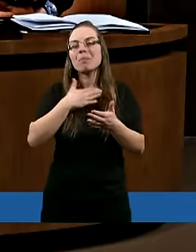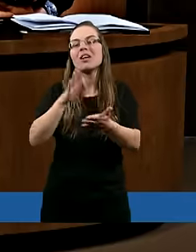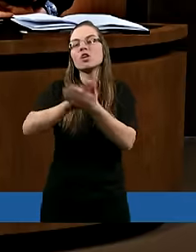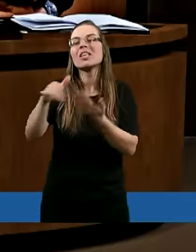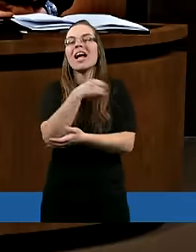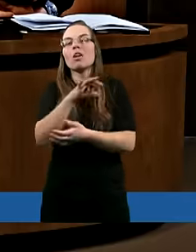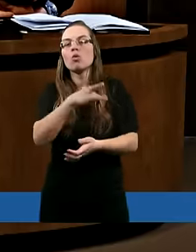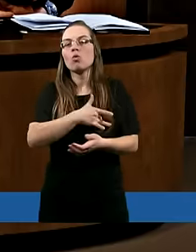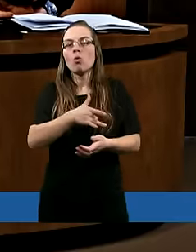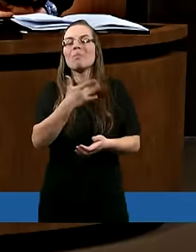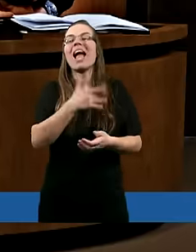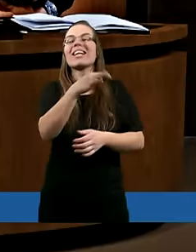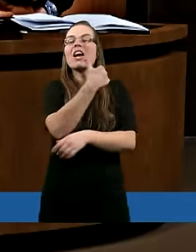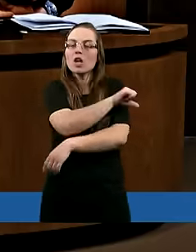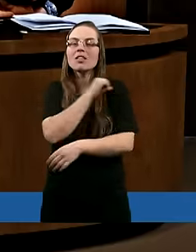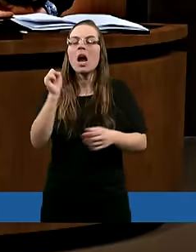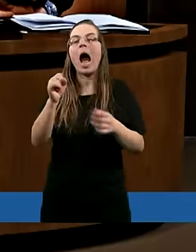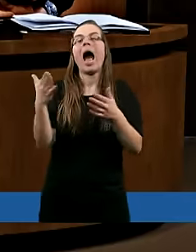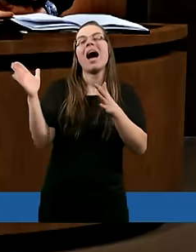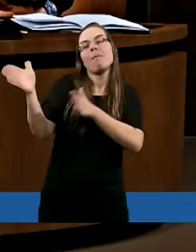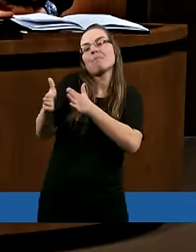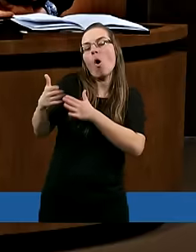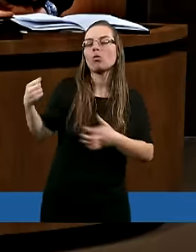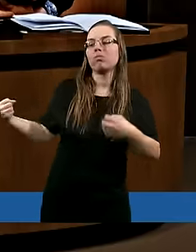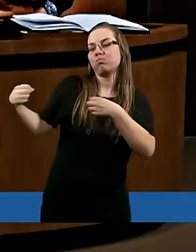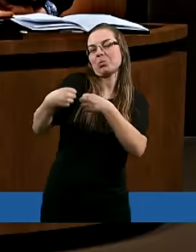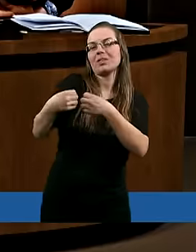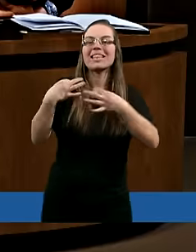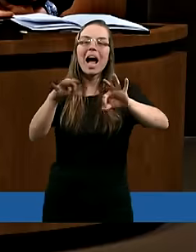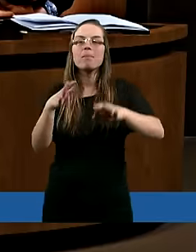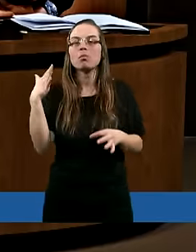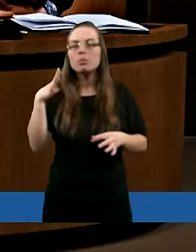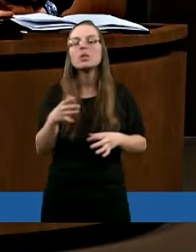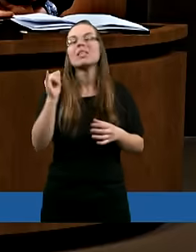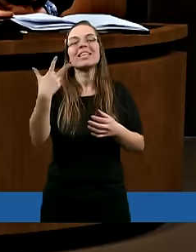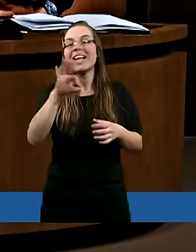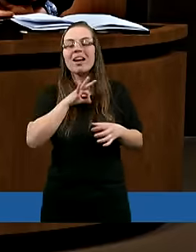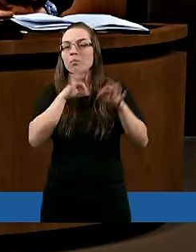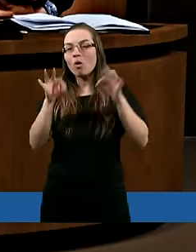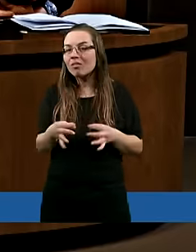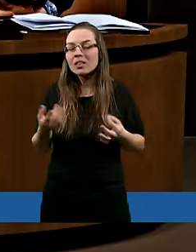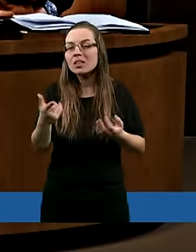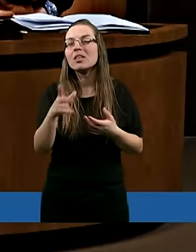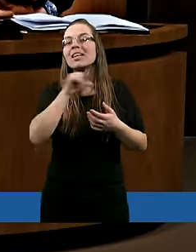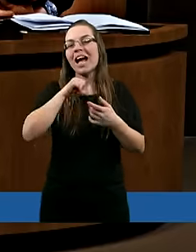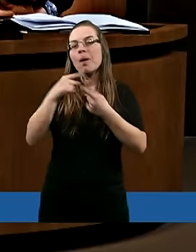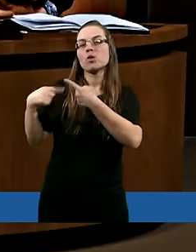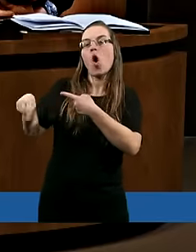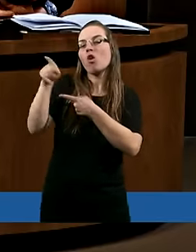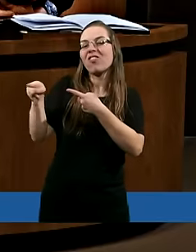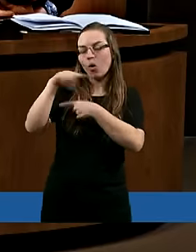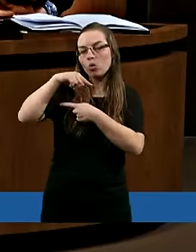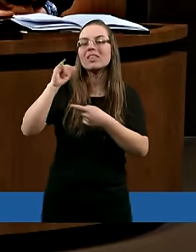chrześcijańskie, a tu Bóg z boku wjechał we mnie drugi samochód. Nie z mojej winy Pan się odwrócił